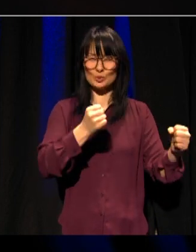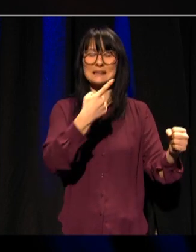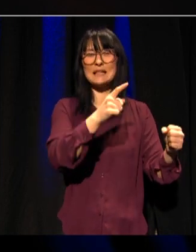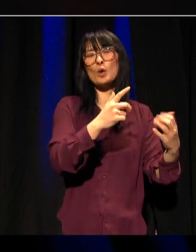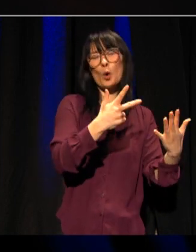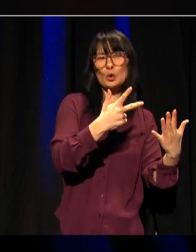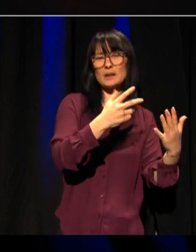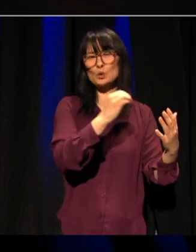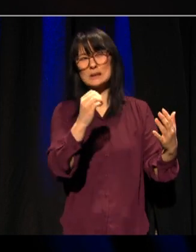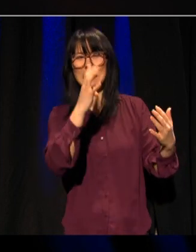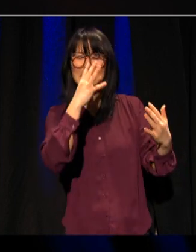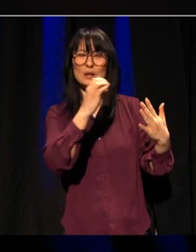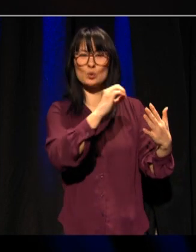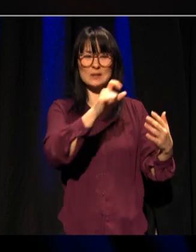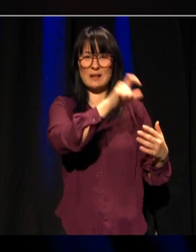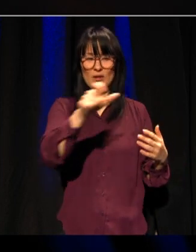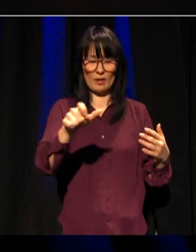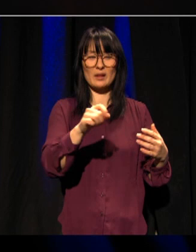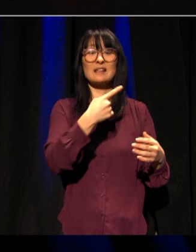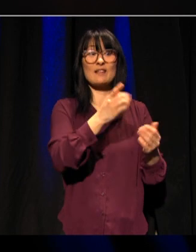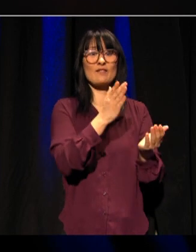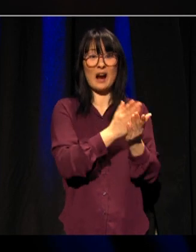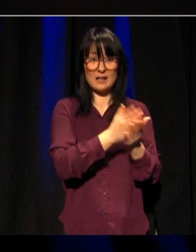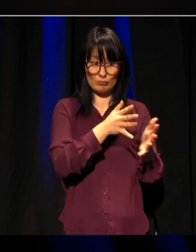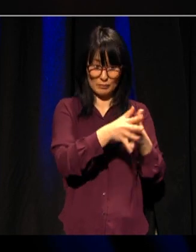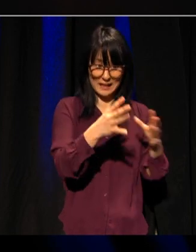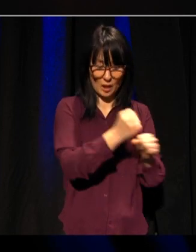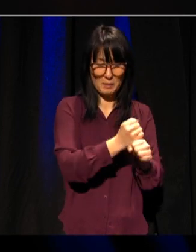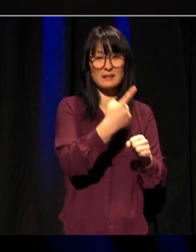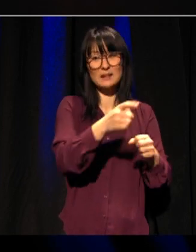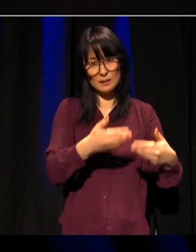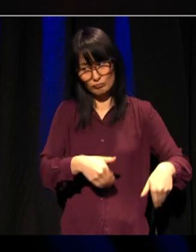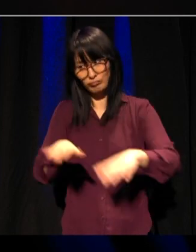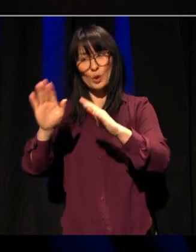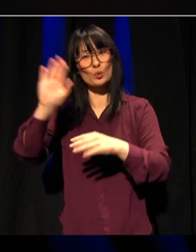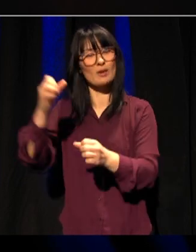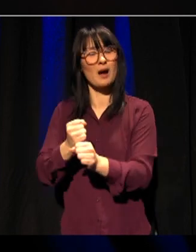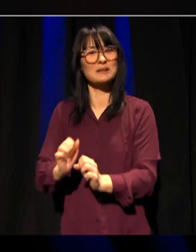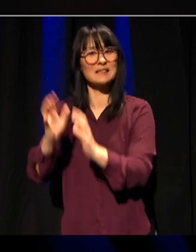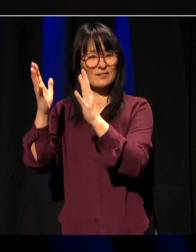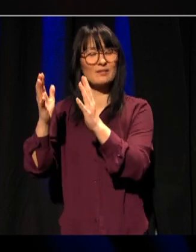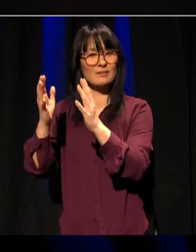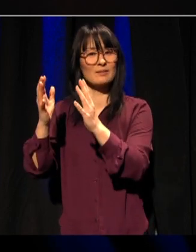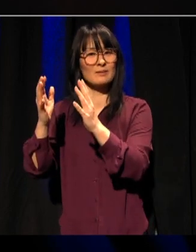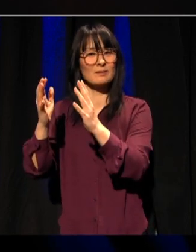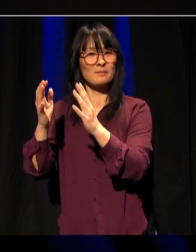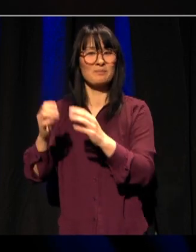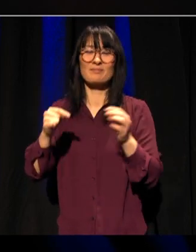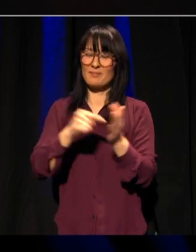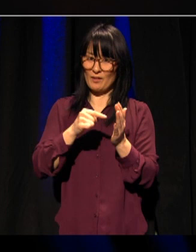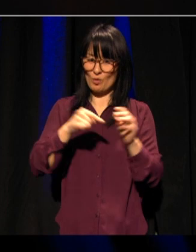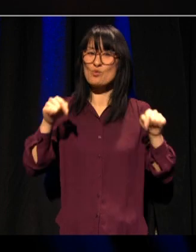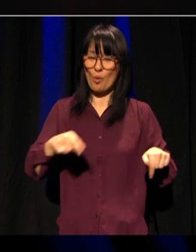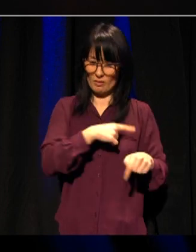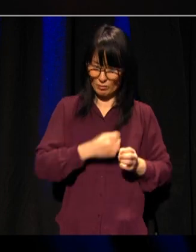vi hvert år sender ut i arbeidslivet. Derfor utvikler vi nå fremtidens